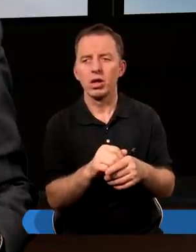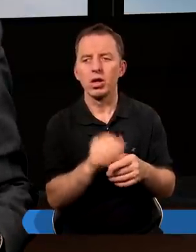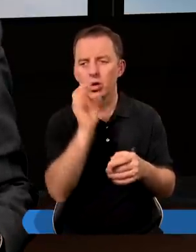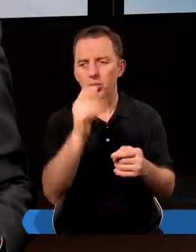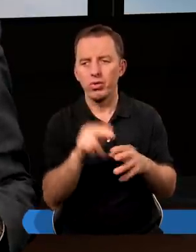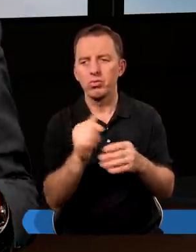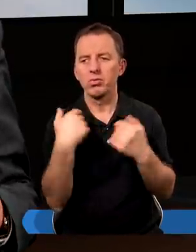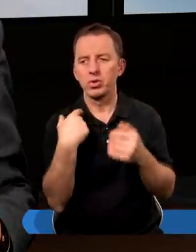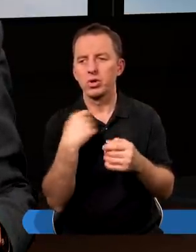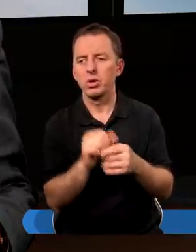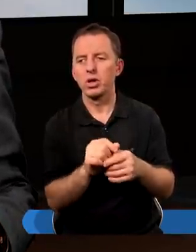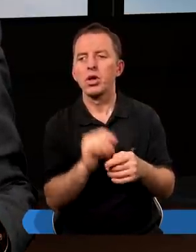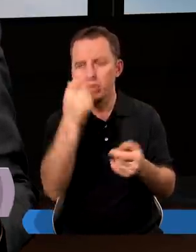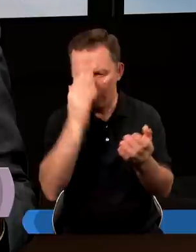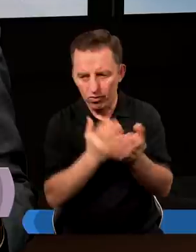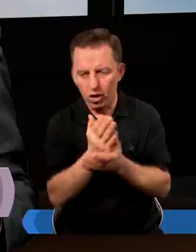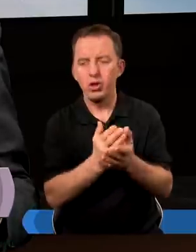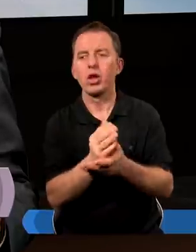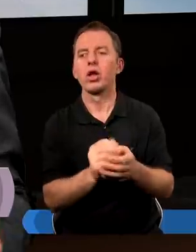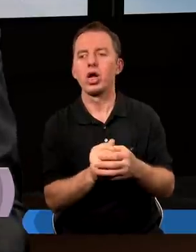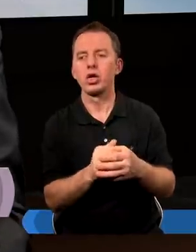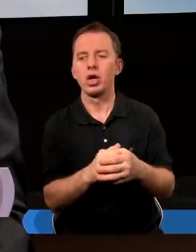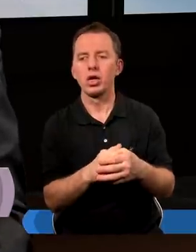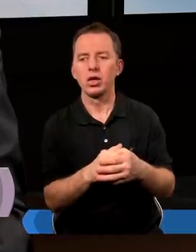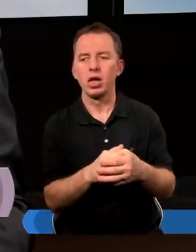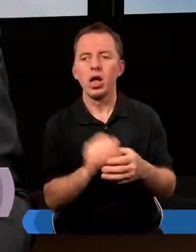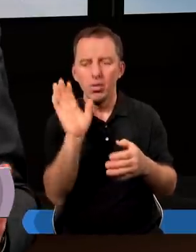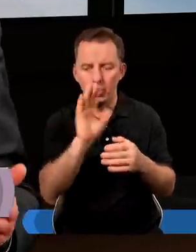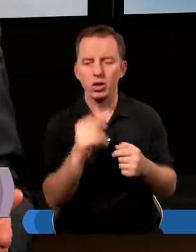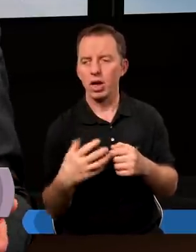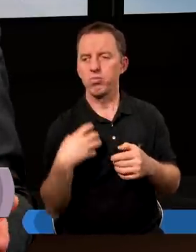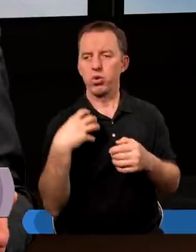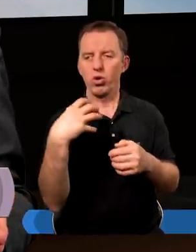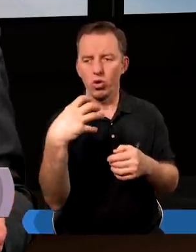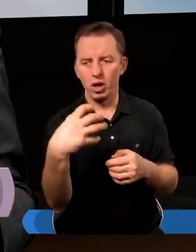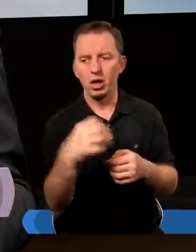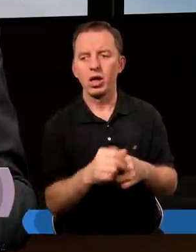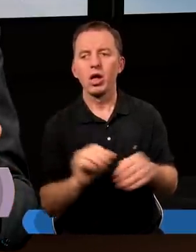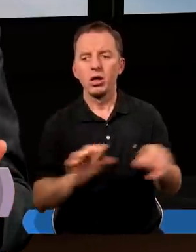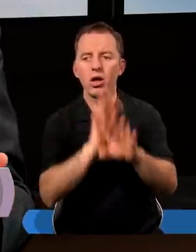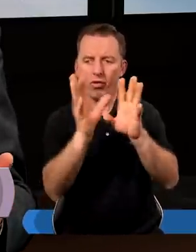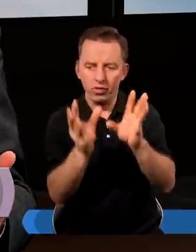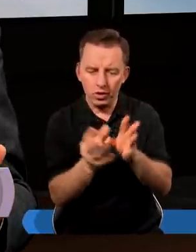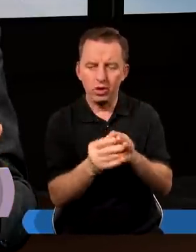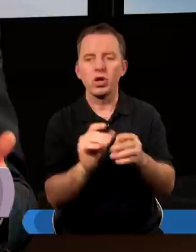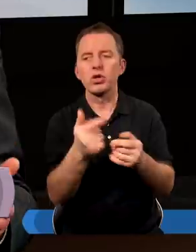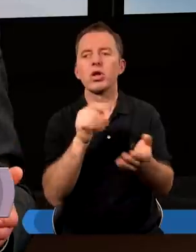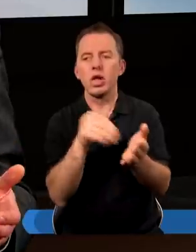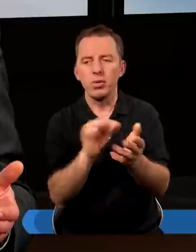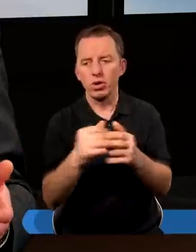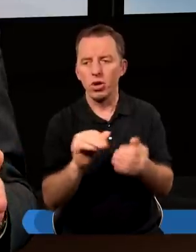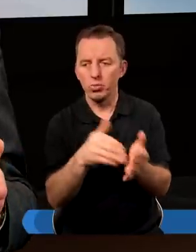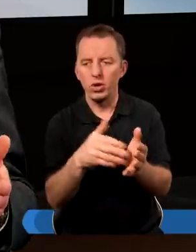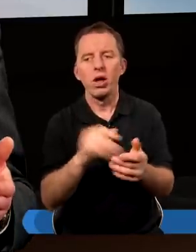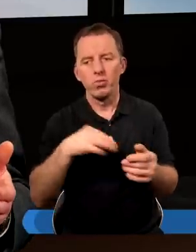Ewangelia dobrobytu, czyli jeśli jesteś człowiekiem wierzącym, ufasz Bogu, ponieważ Bóg jest bogaty, to Bóg zapewni ci wszystko, co ci jest potrzebne.